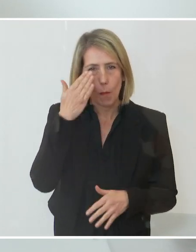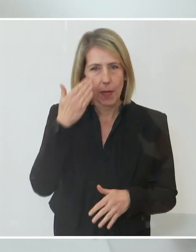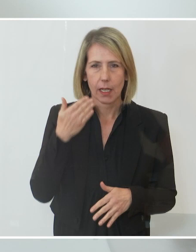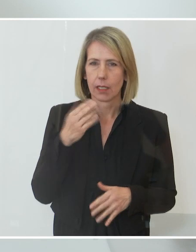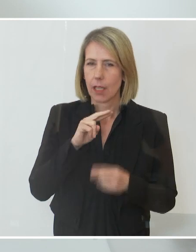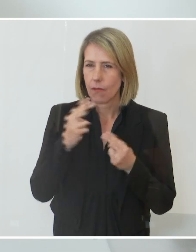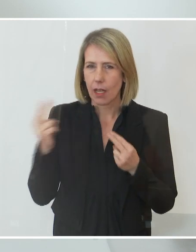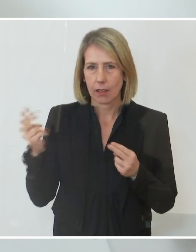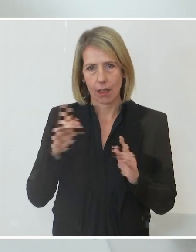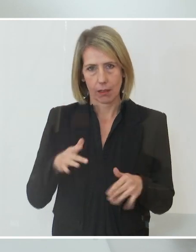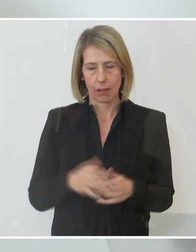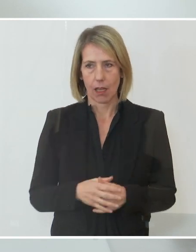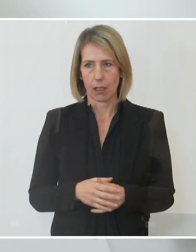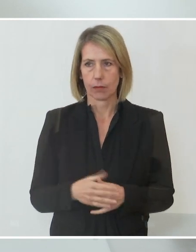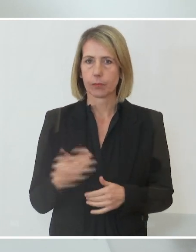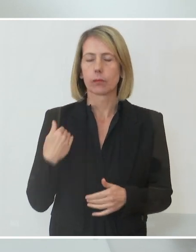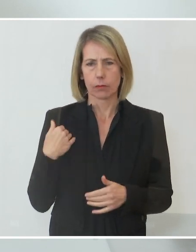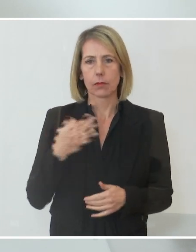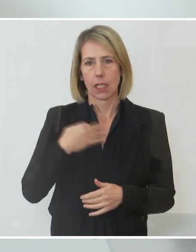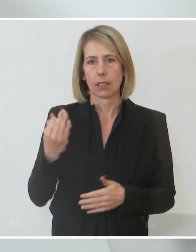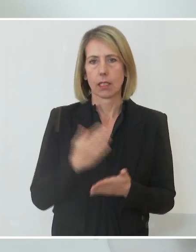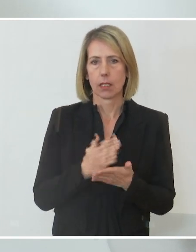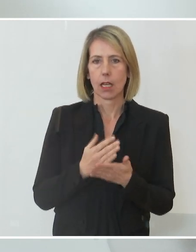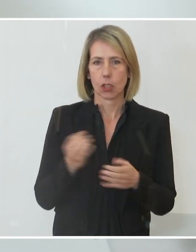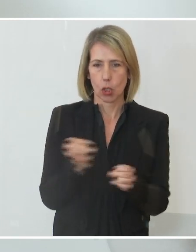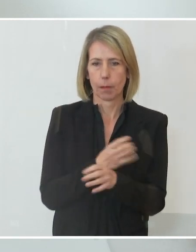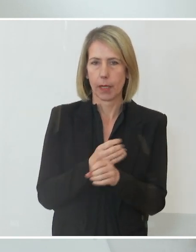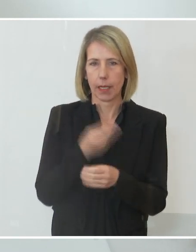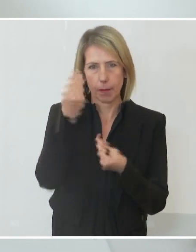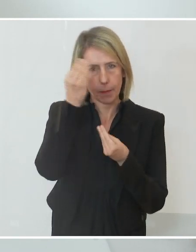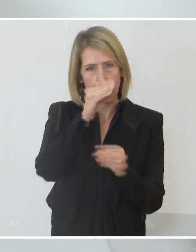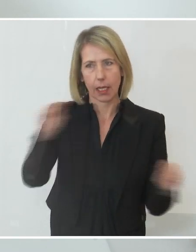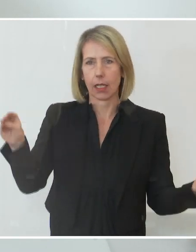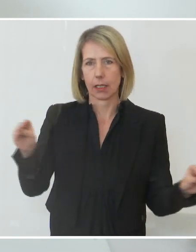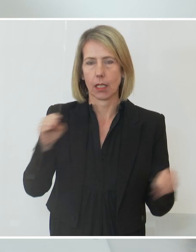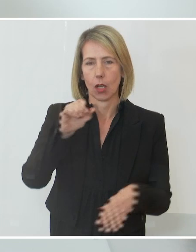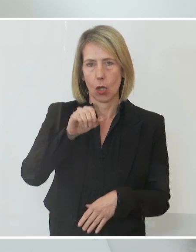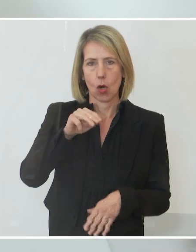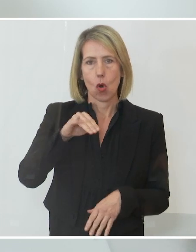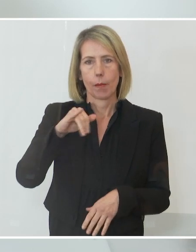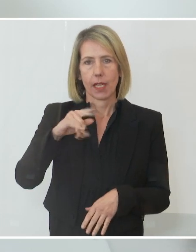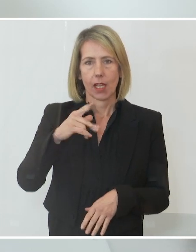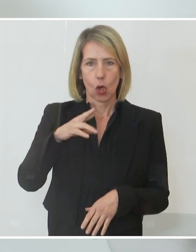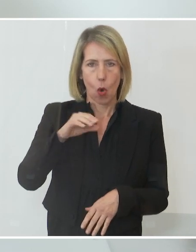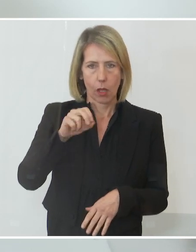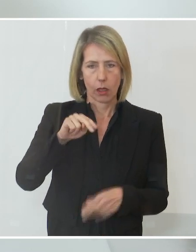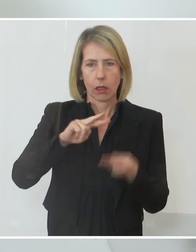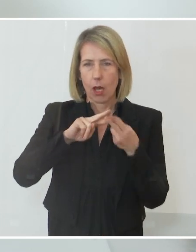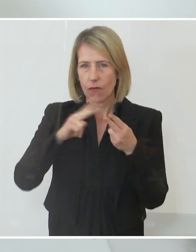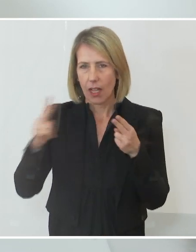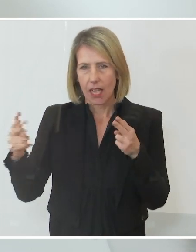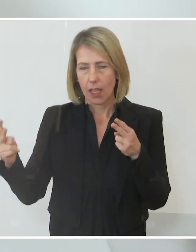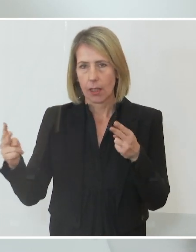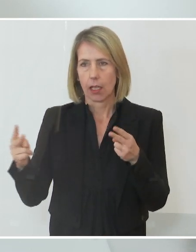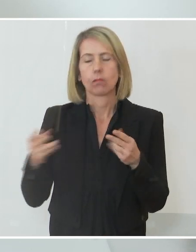ist in den letzten Tagen auch medial bekannt geworden, die Omikron-Variante. Auch hier sagen uns